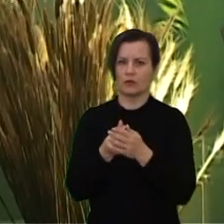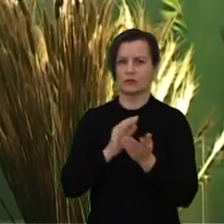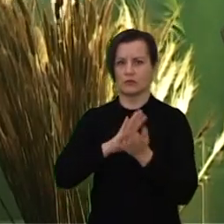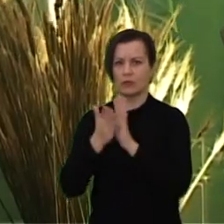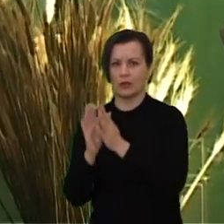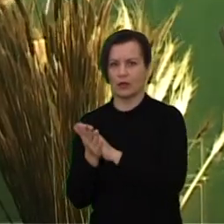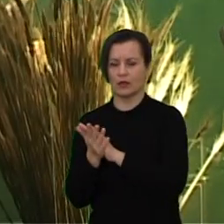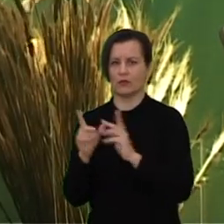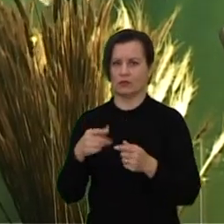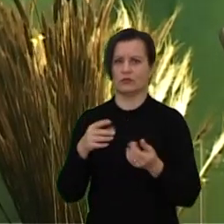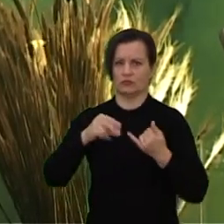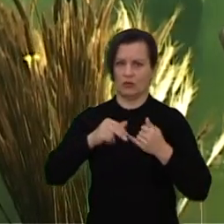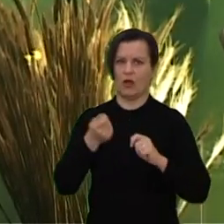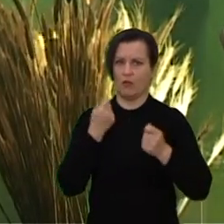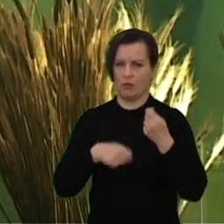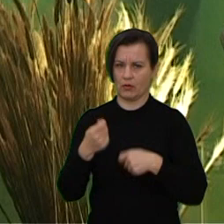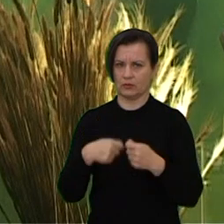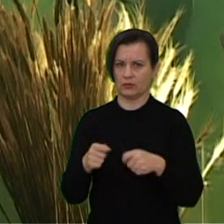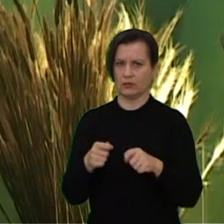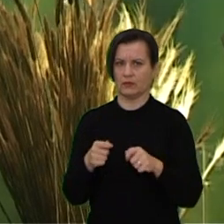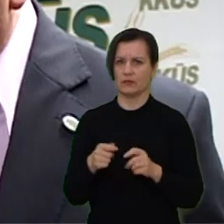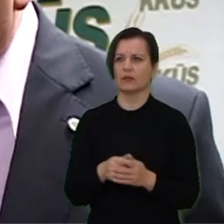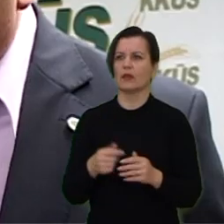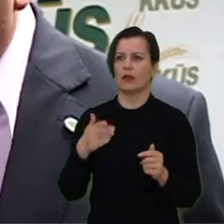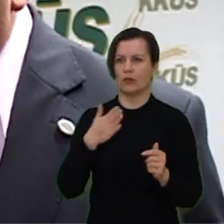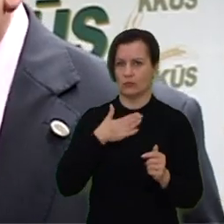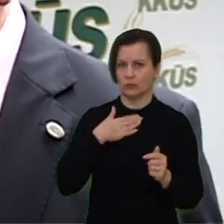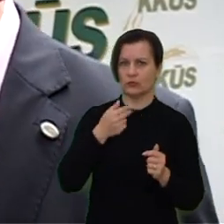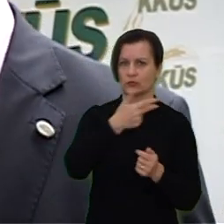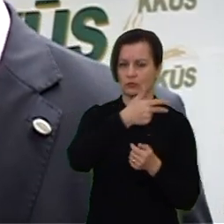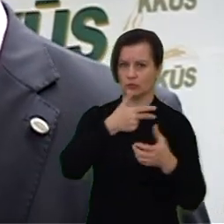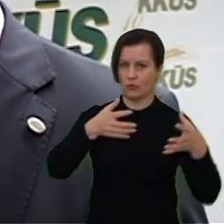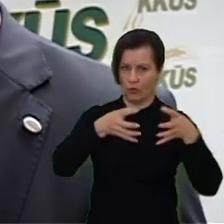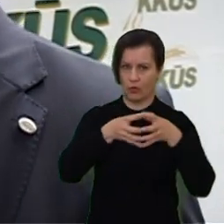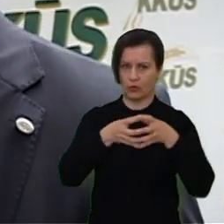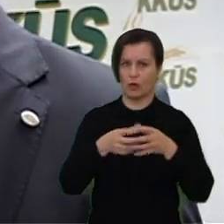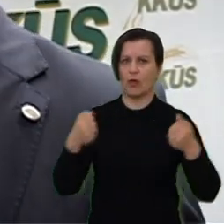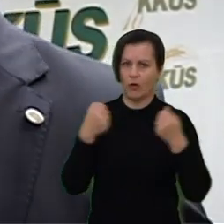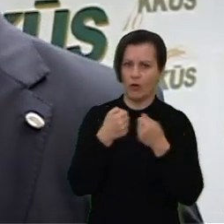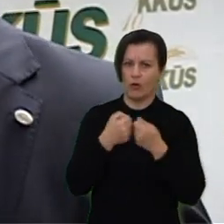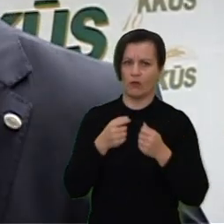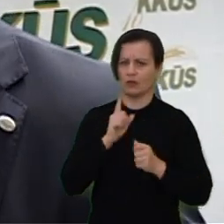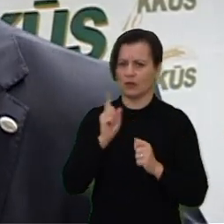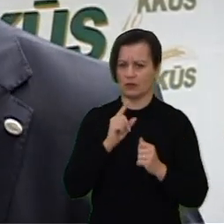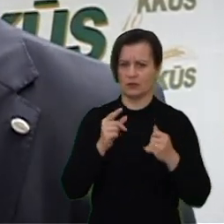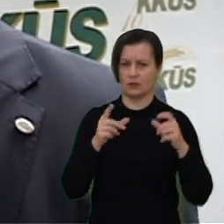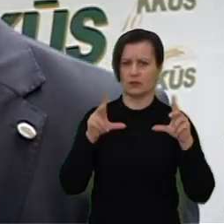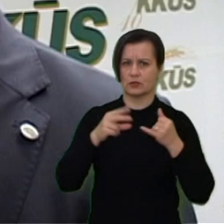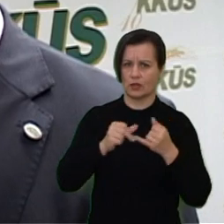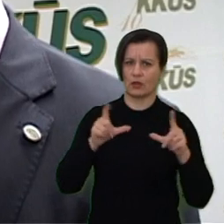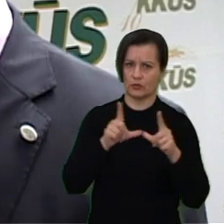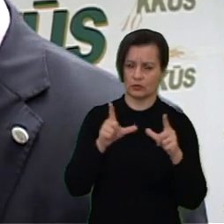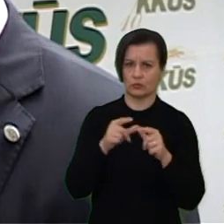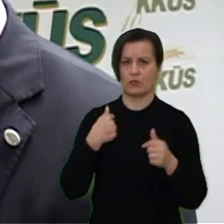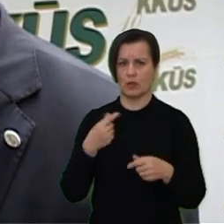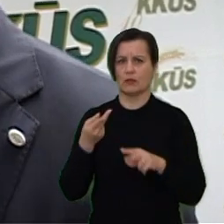žemės pardavimo ir kažką panašiai. Ir mūsų organizacija nėr vien kovoja dėl žemės ūkį, nėr vien mes esam lobbystai savo, bet